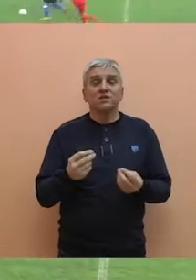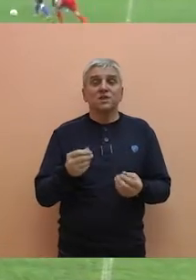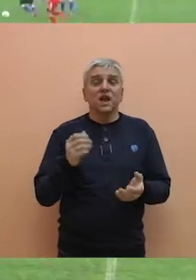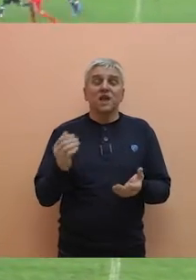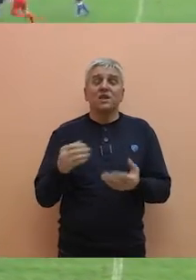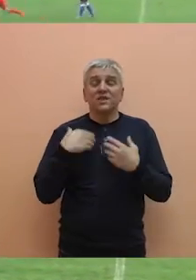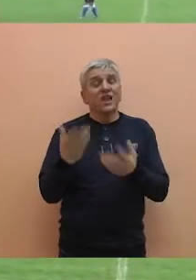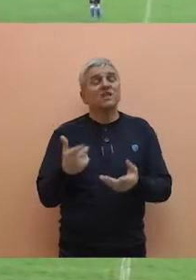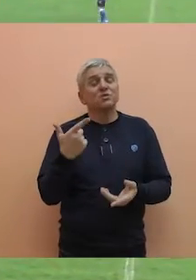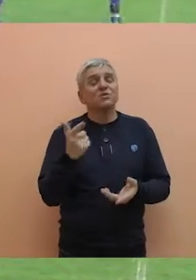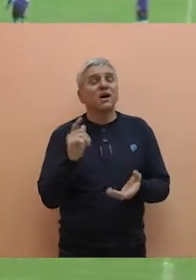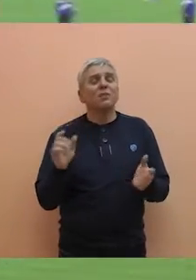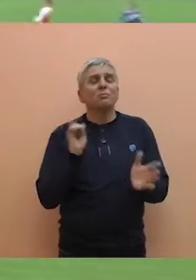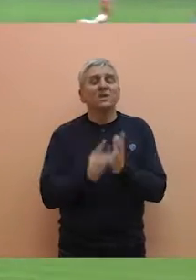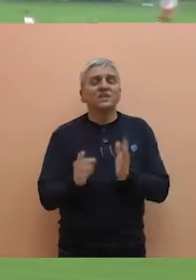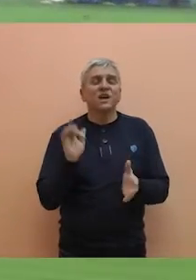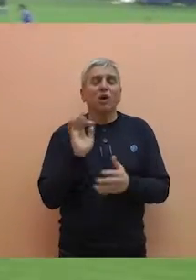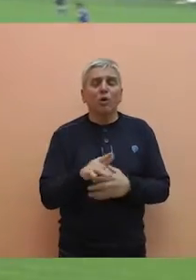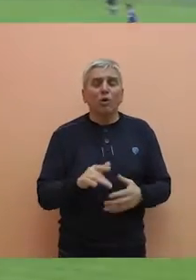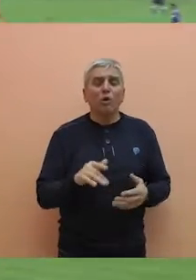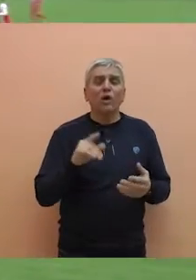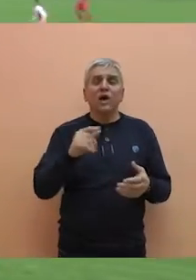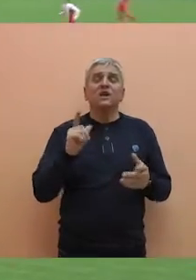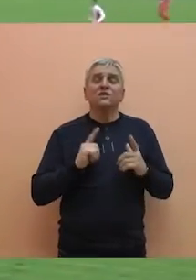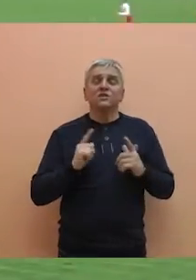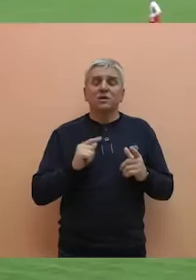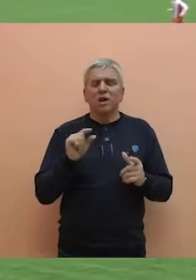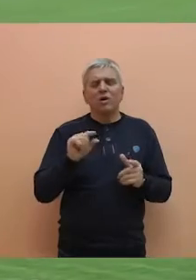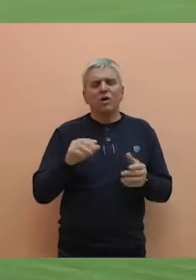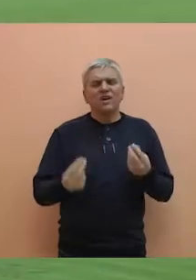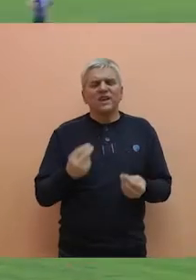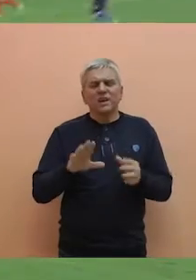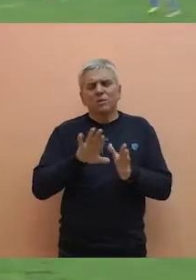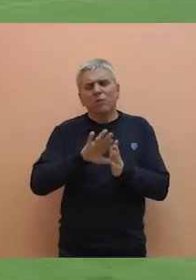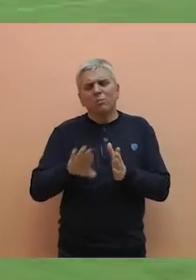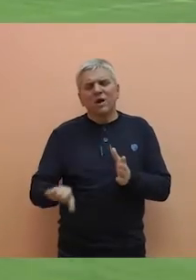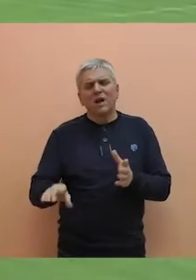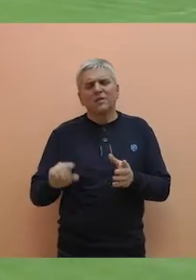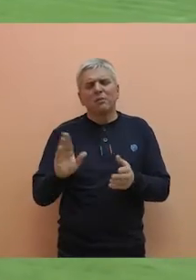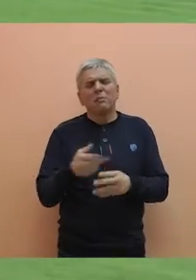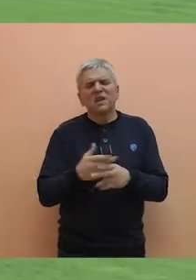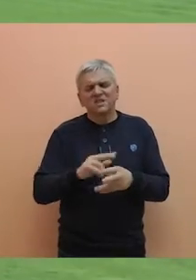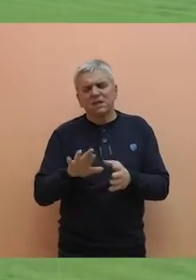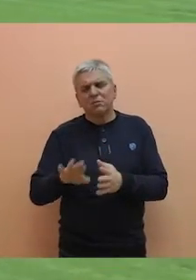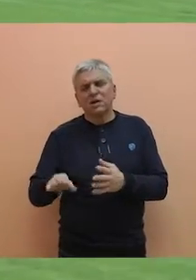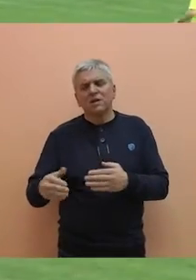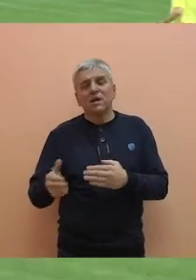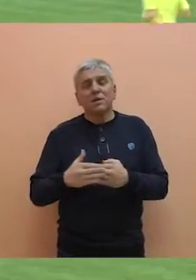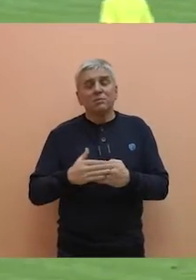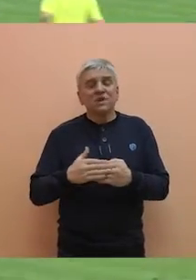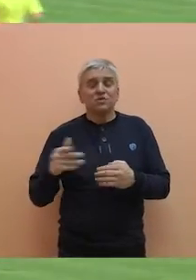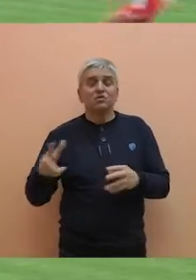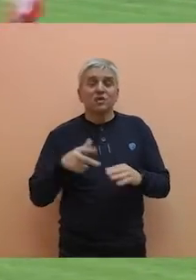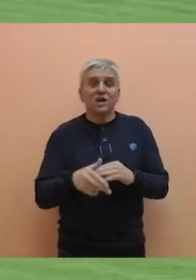dali dva brza gola. Međutim, onda dolazi do jednog određenog pada u igri jedna velika praznina da bi se opet vratili pri kraju